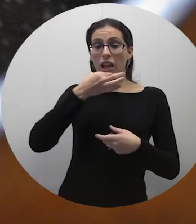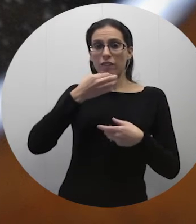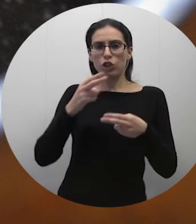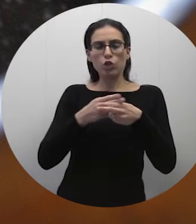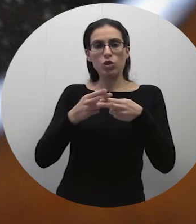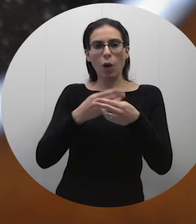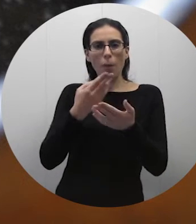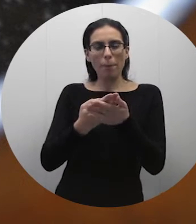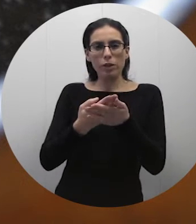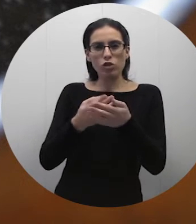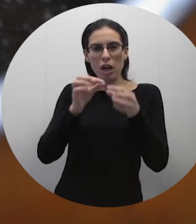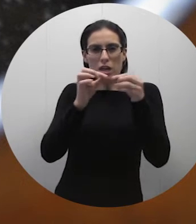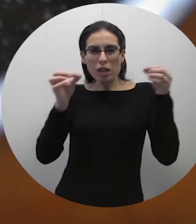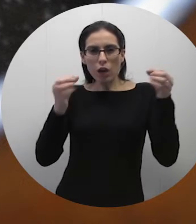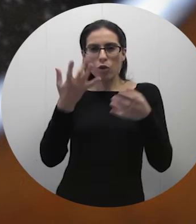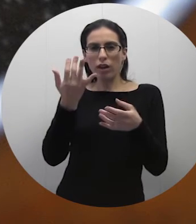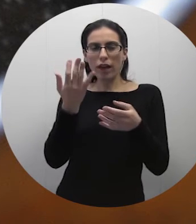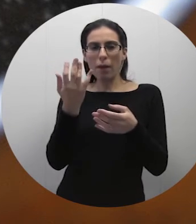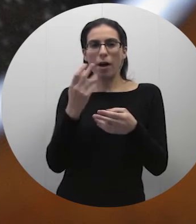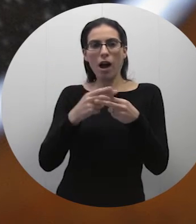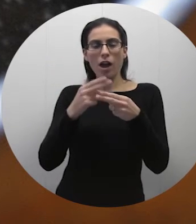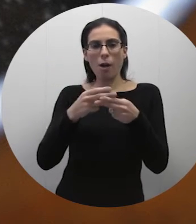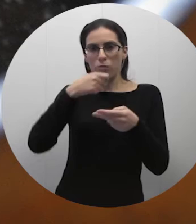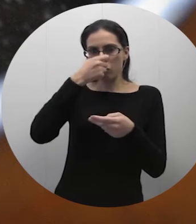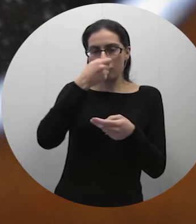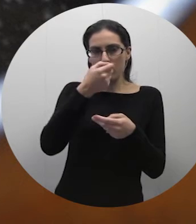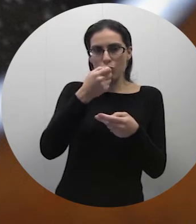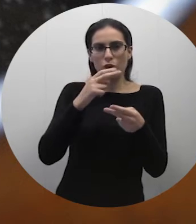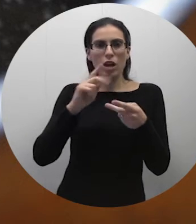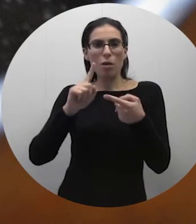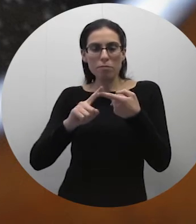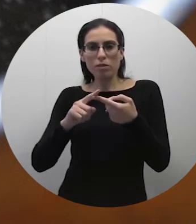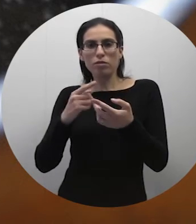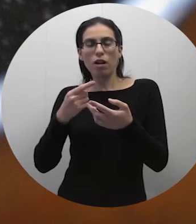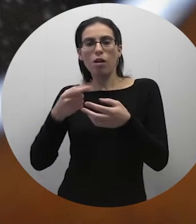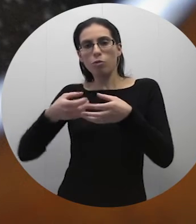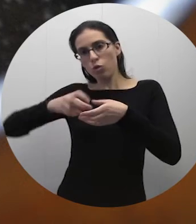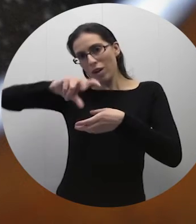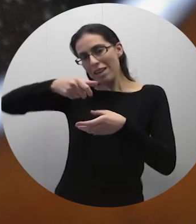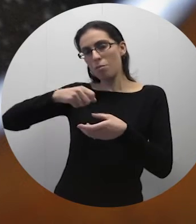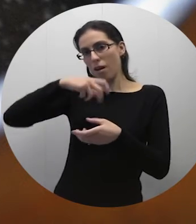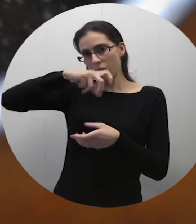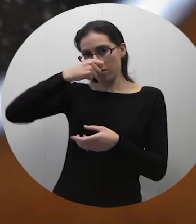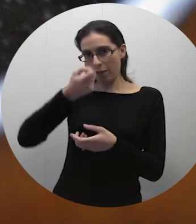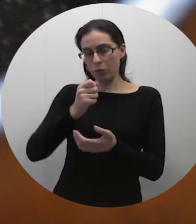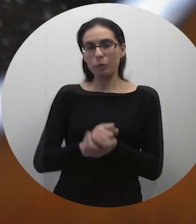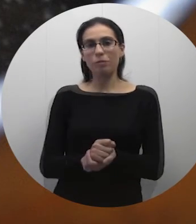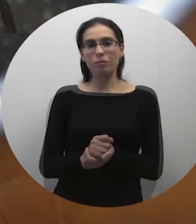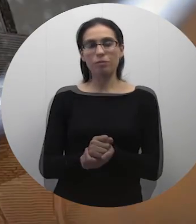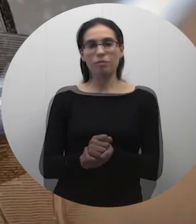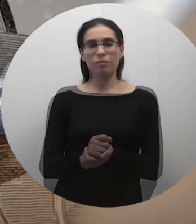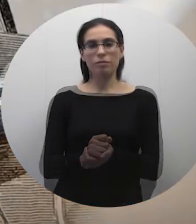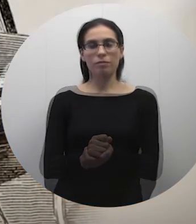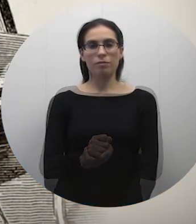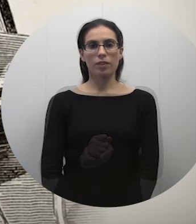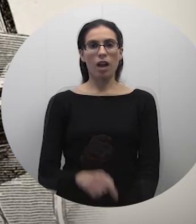Ukollox kien jiddependi min kien fliħken kienu sejoħorġu mil-fjuri miħbura Il-metodu